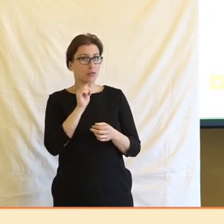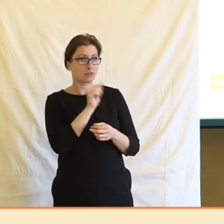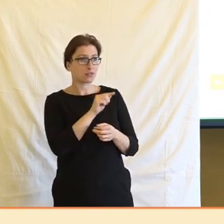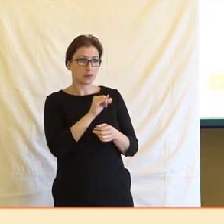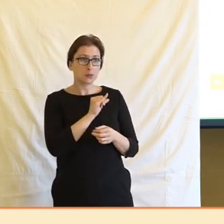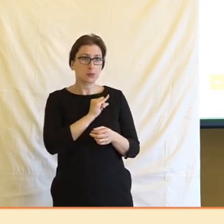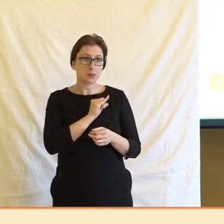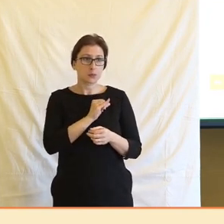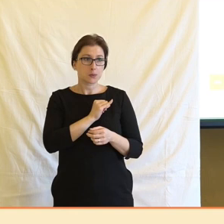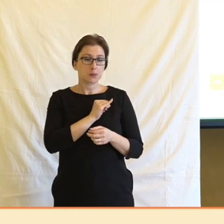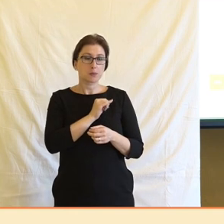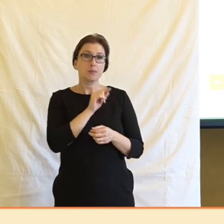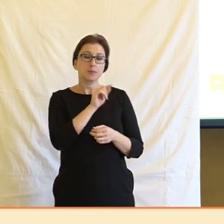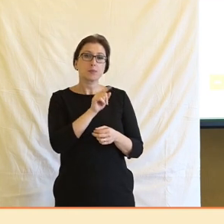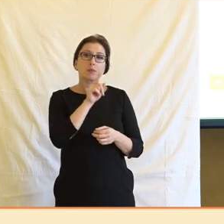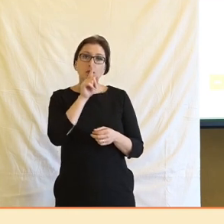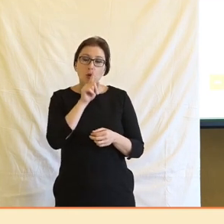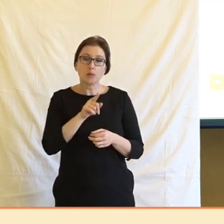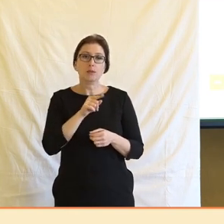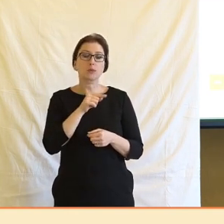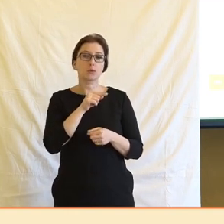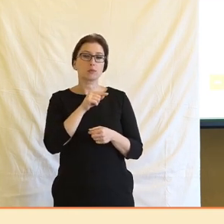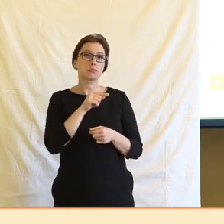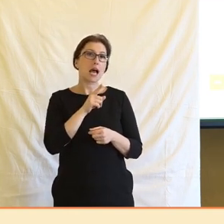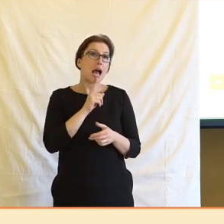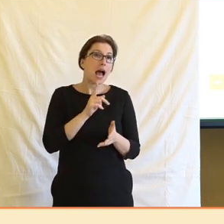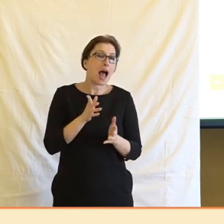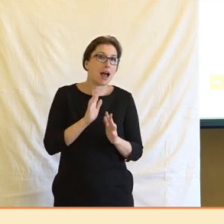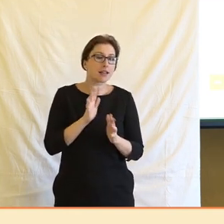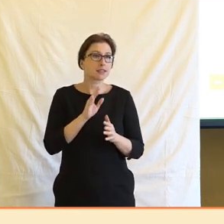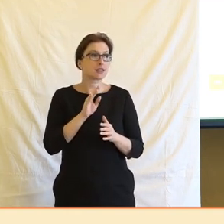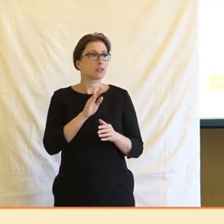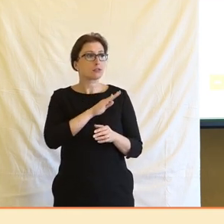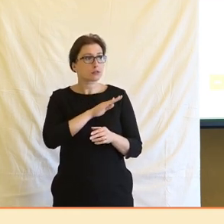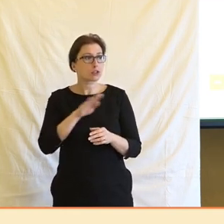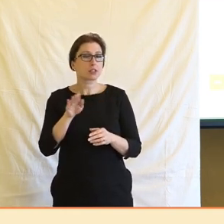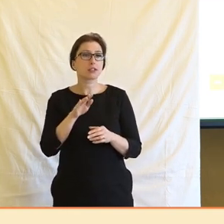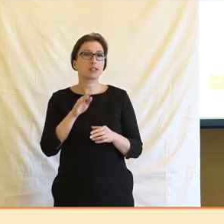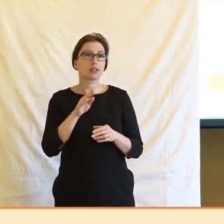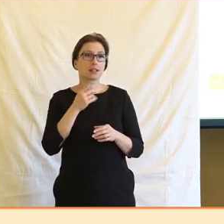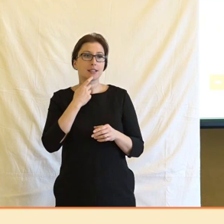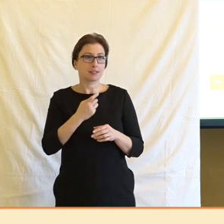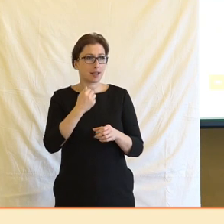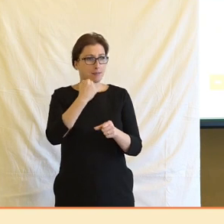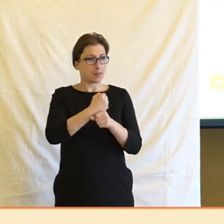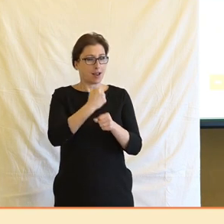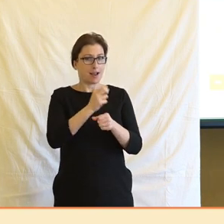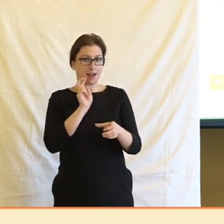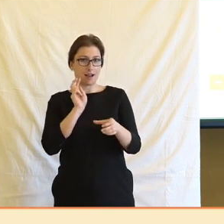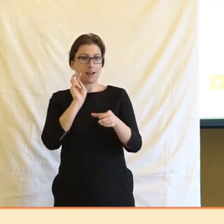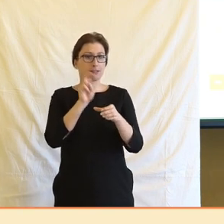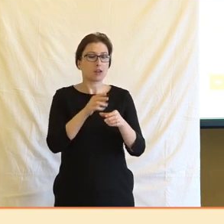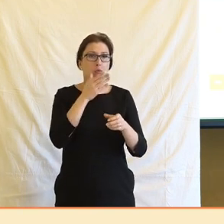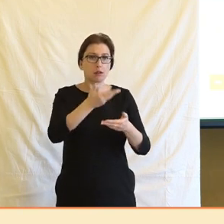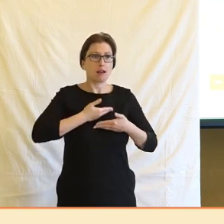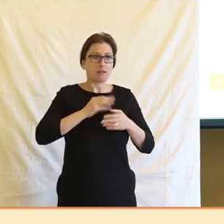poměrně zajímavá právě v tom, že doopravdy pravděpodobně asi všichni máme, když vstupujeme do toho svého oboru představu, že nás to